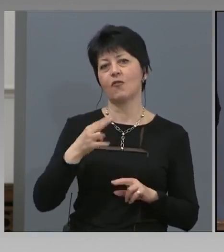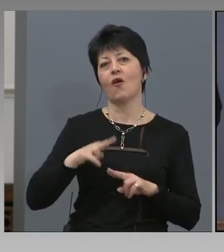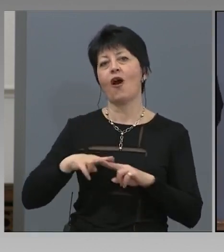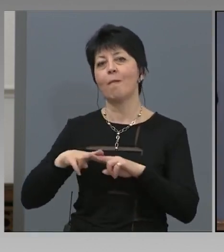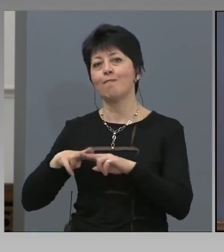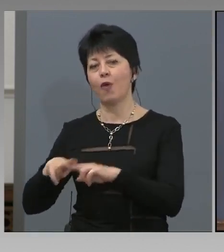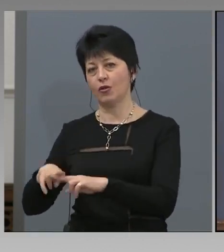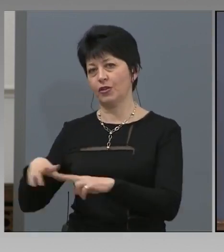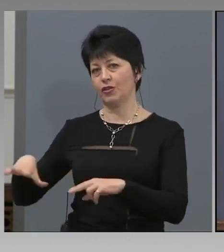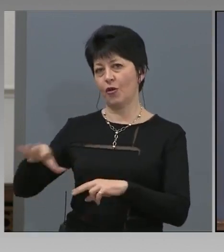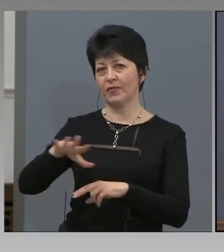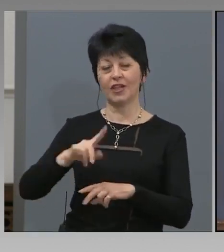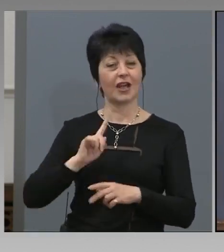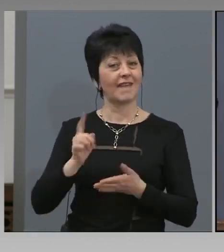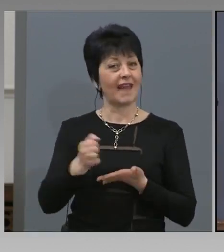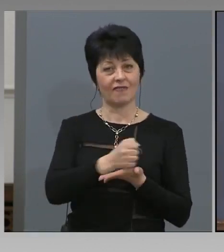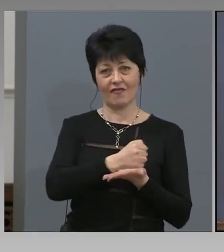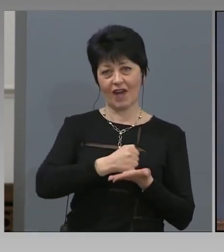в аптечната мрежа.